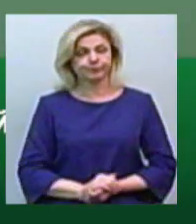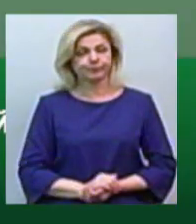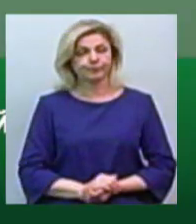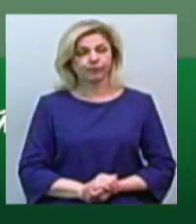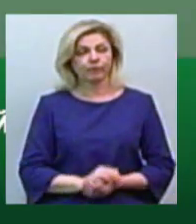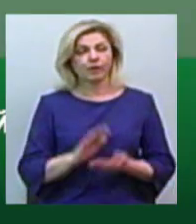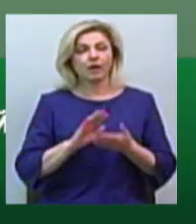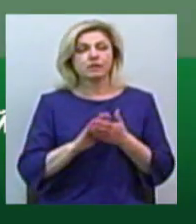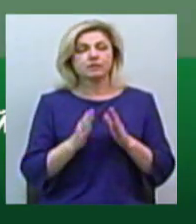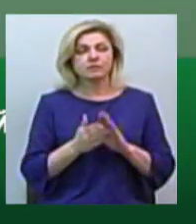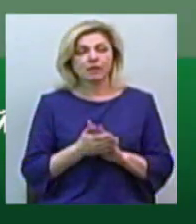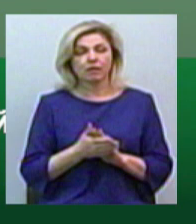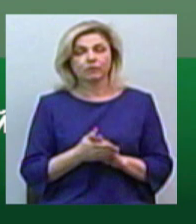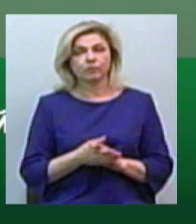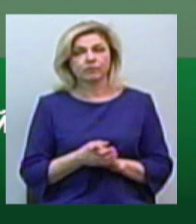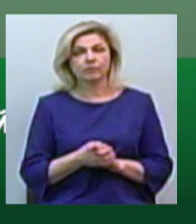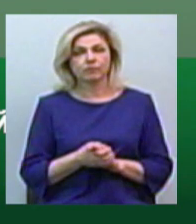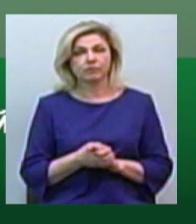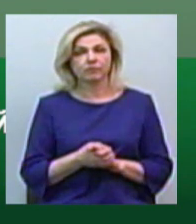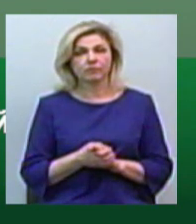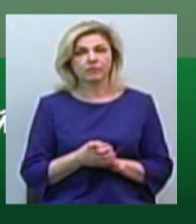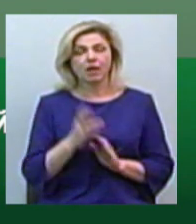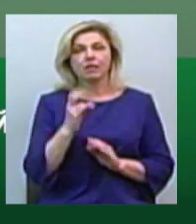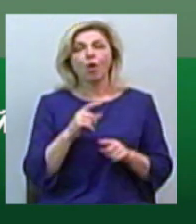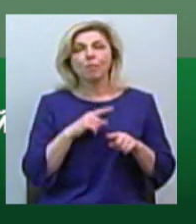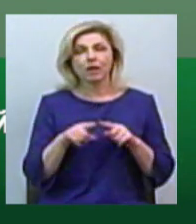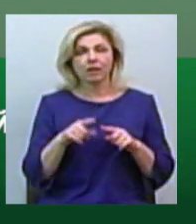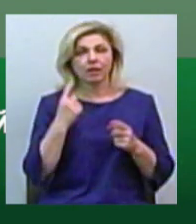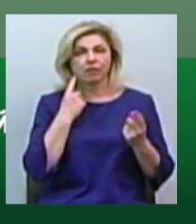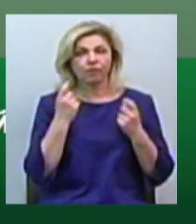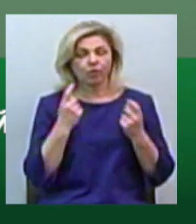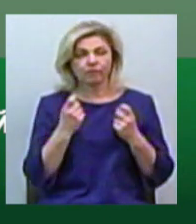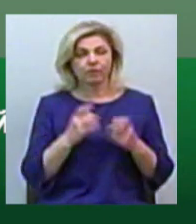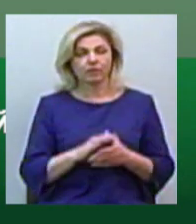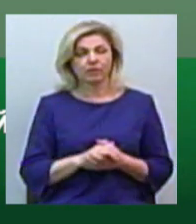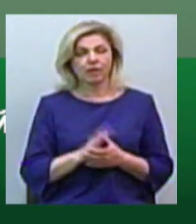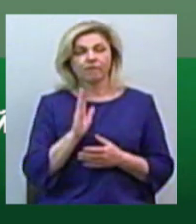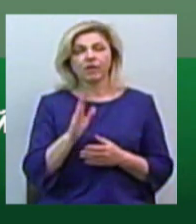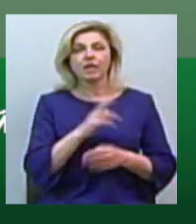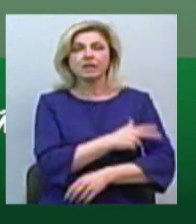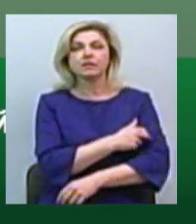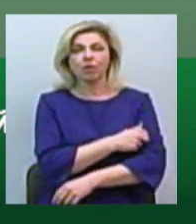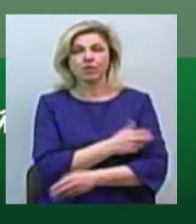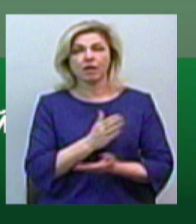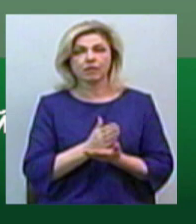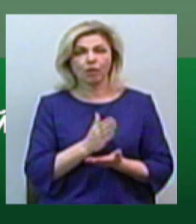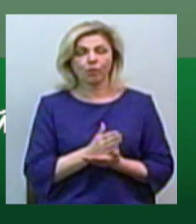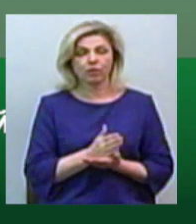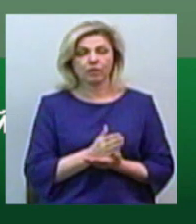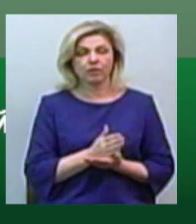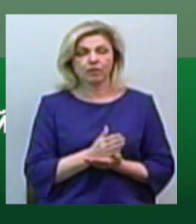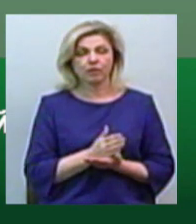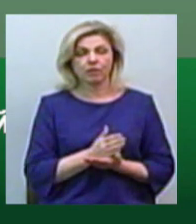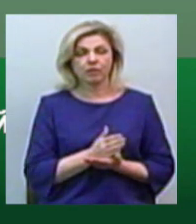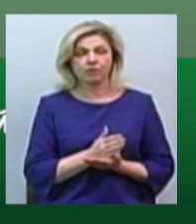-ту годину, скажімо так, за оперативними даними, станціонарію знаходиться у нас в п'ятій